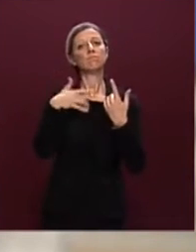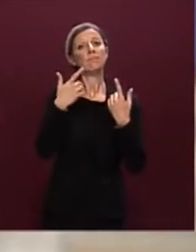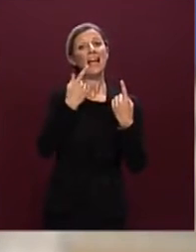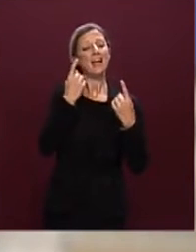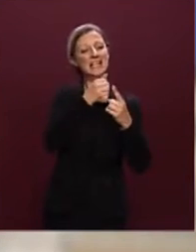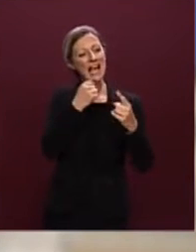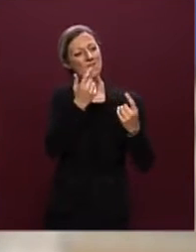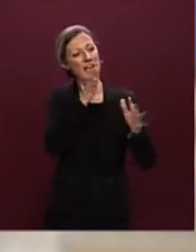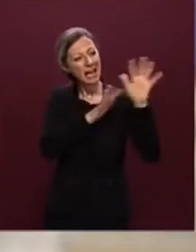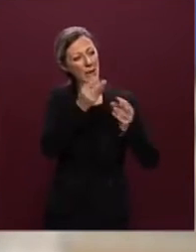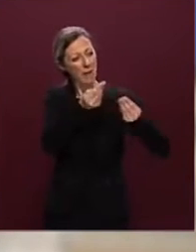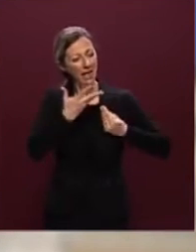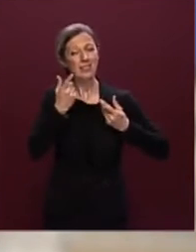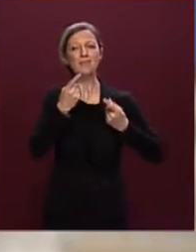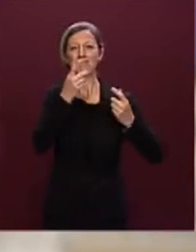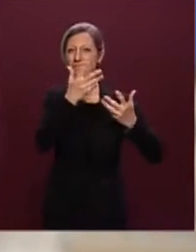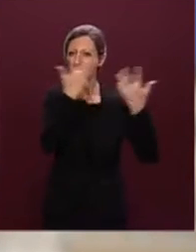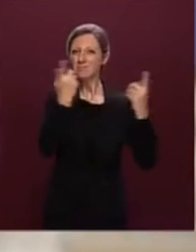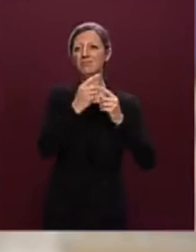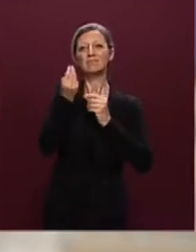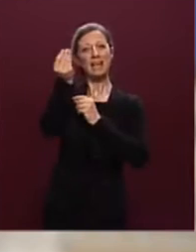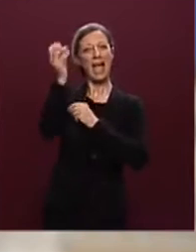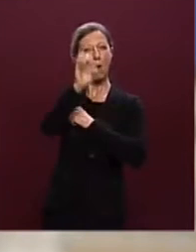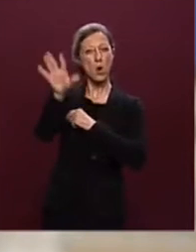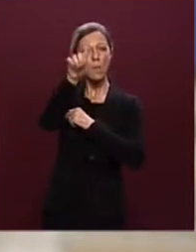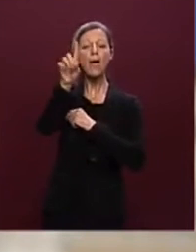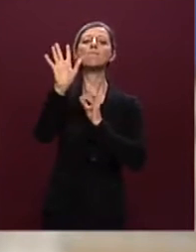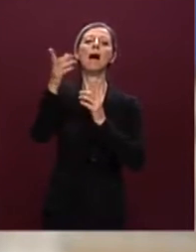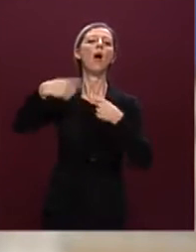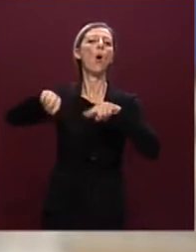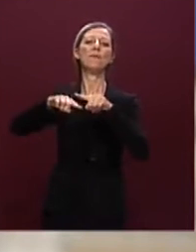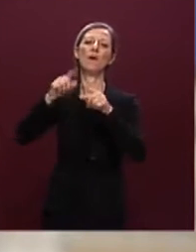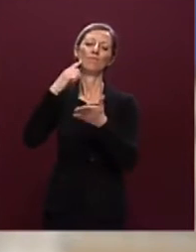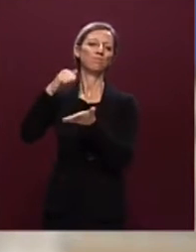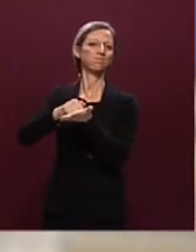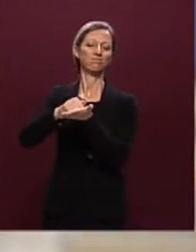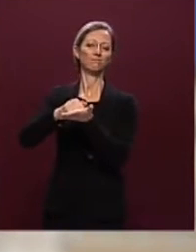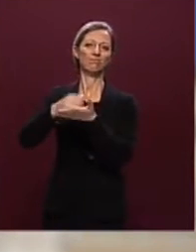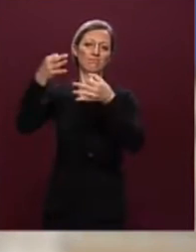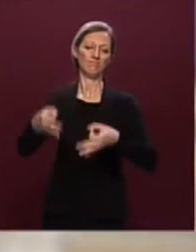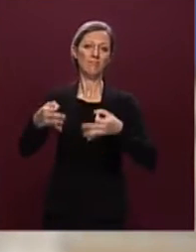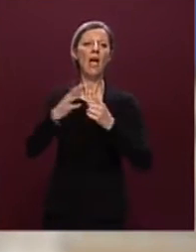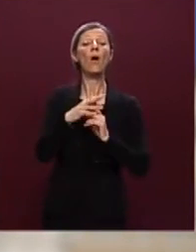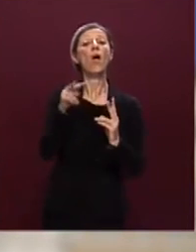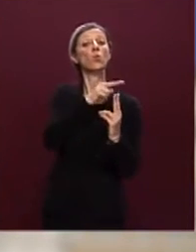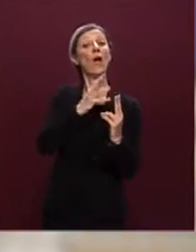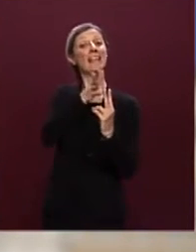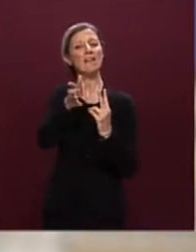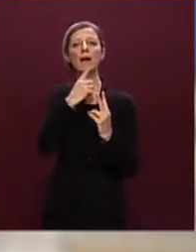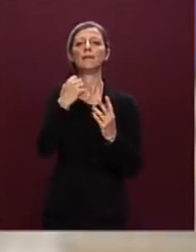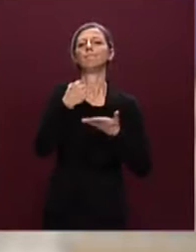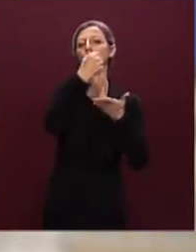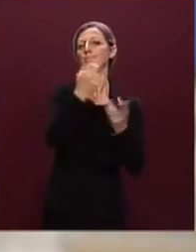inviare alla Commissione europea, ma la posizione resta quella e quindi si sono considerati questi due interventi non finanziabili.